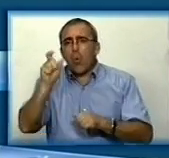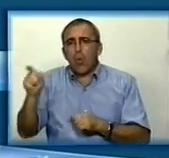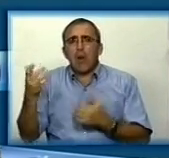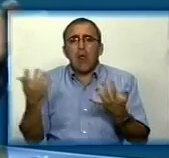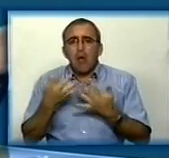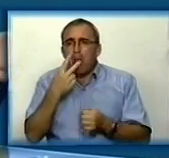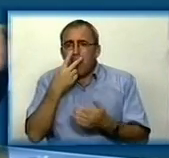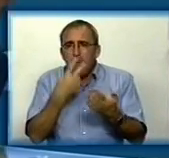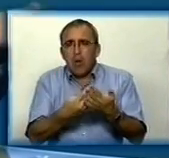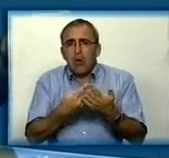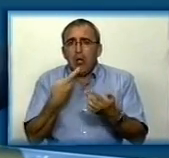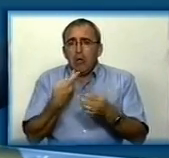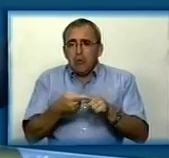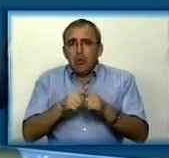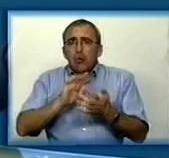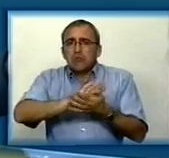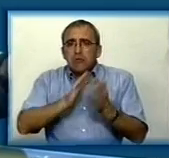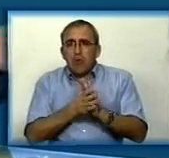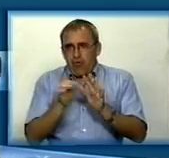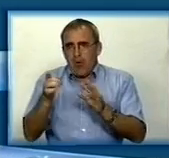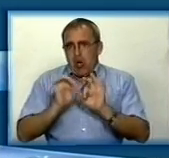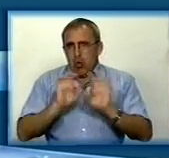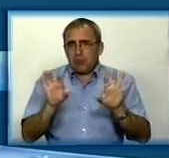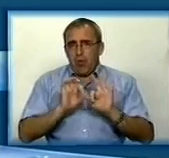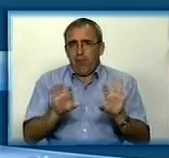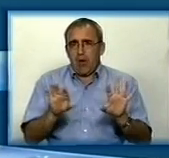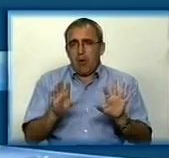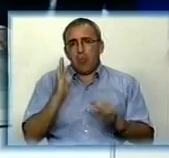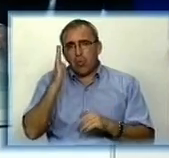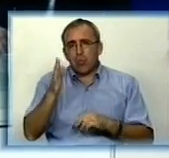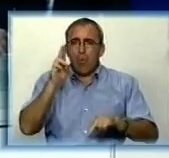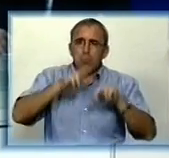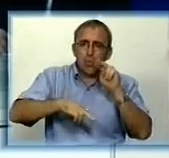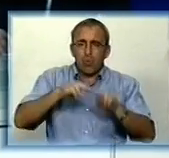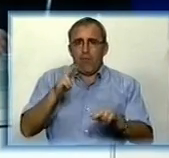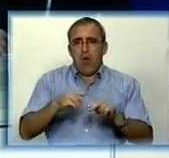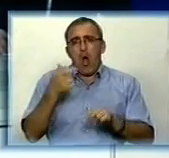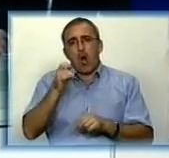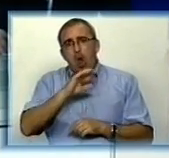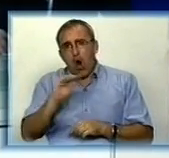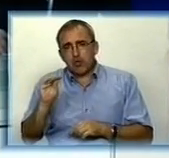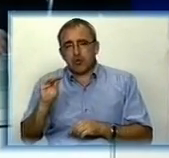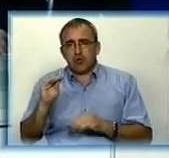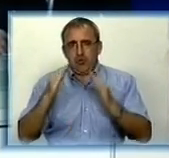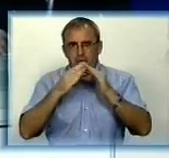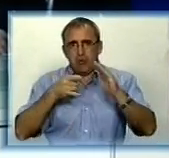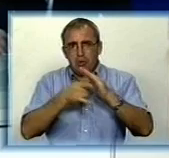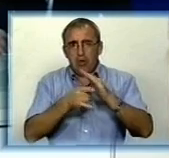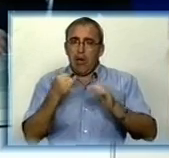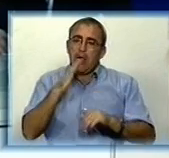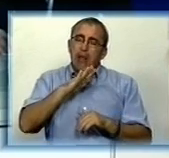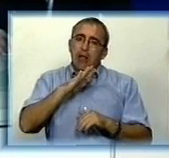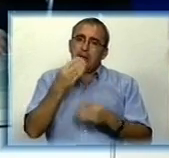які бачать таку ситуацію, як ви щойно розповіли, що будуть будувати гараж, але там повинна бути дитяча